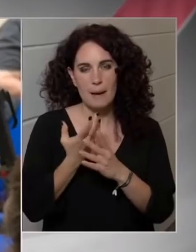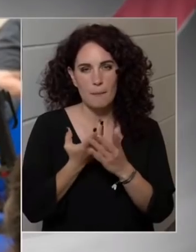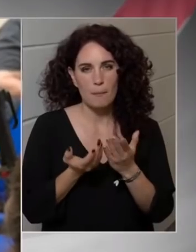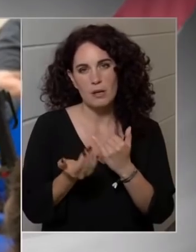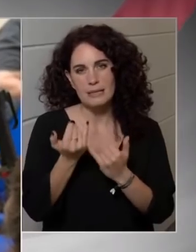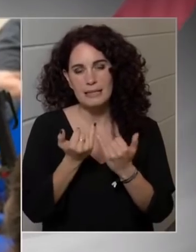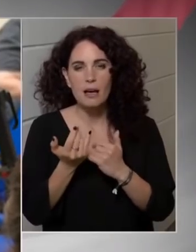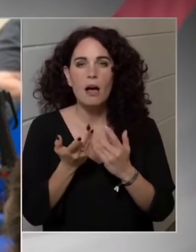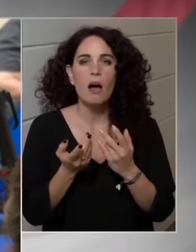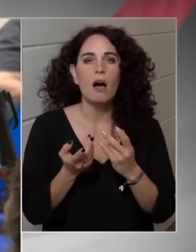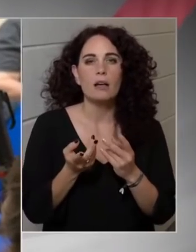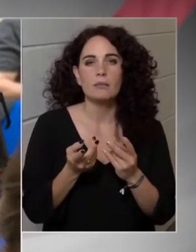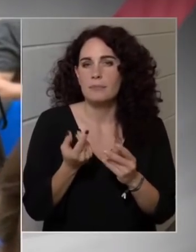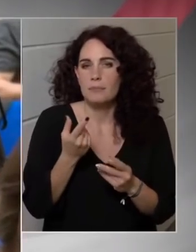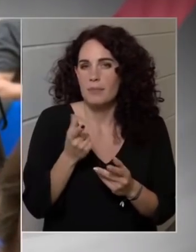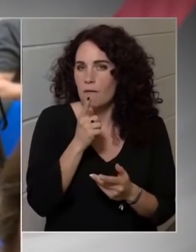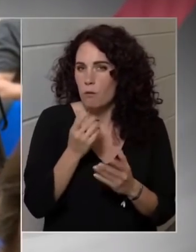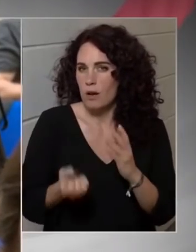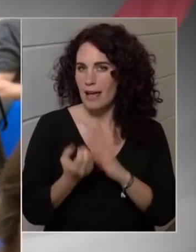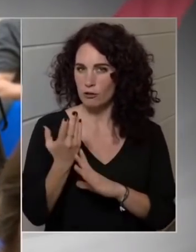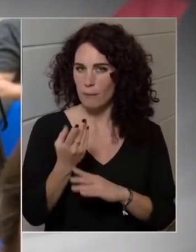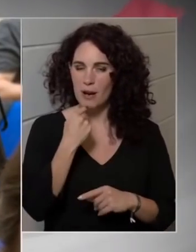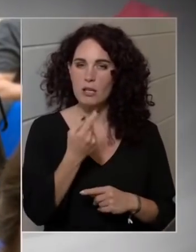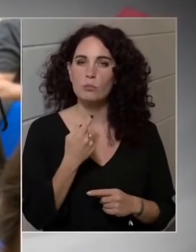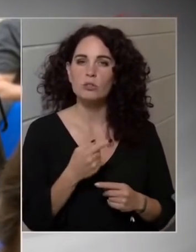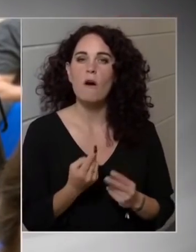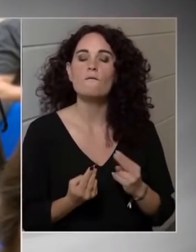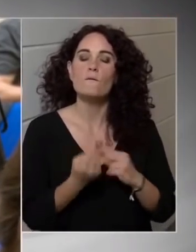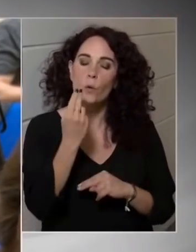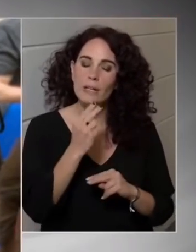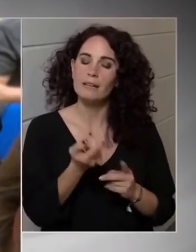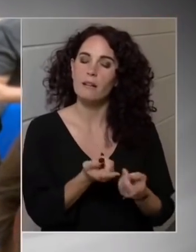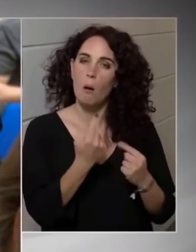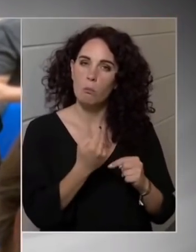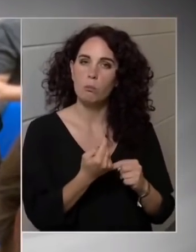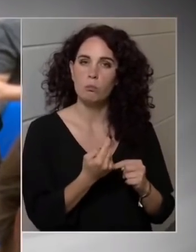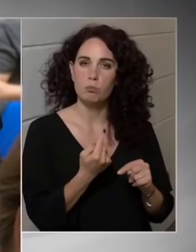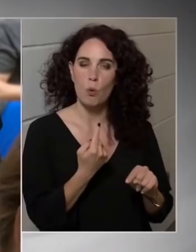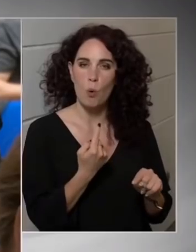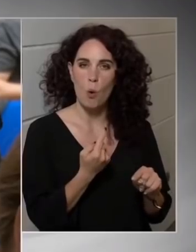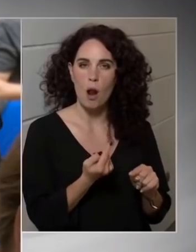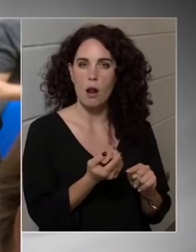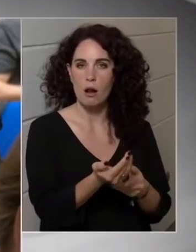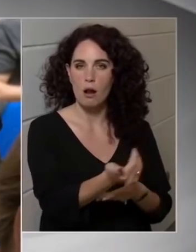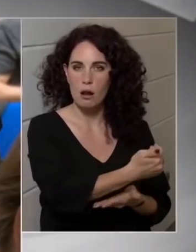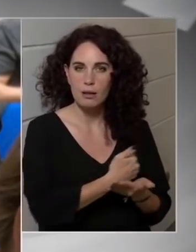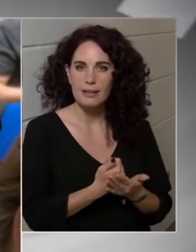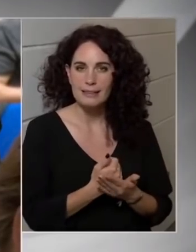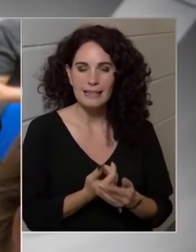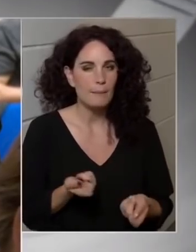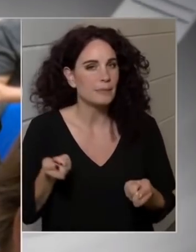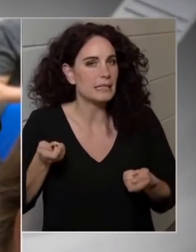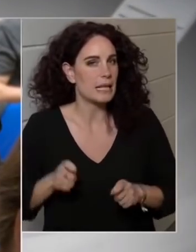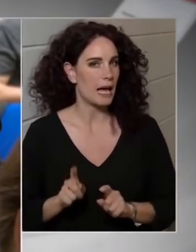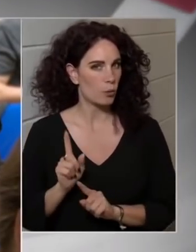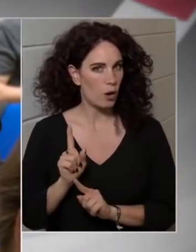Mert hogy itt ugye azt mondta a miniszter úr, hogy főként abból áll össze a két alap, de nem kizárólag.